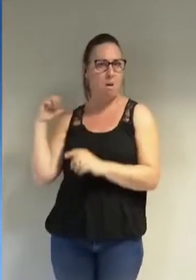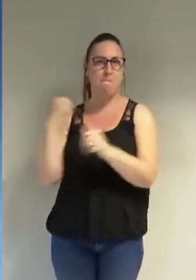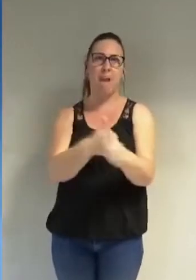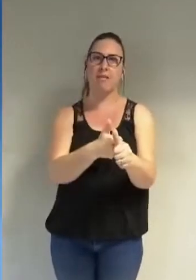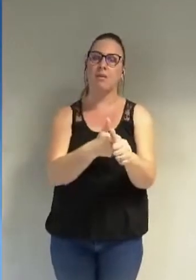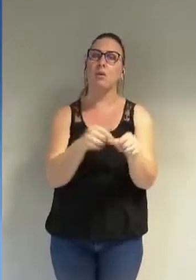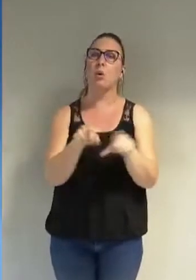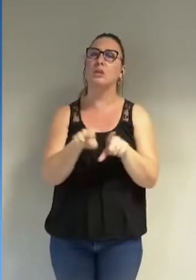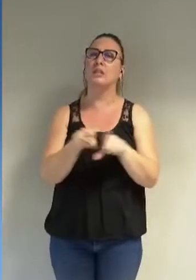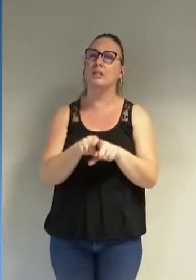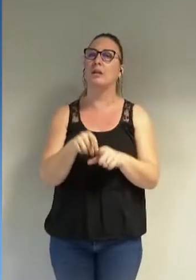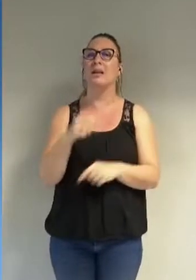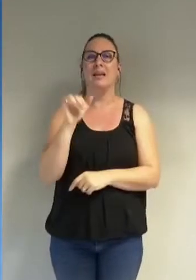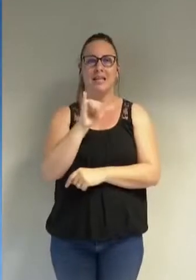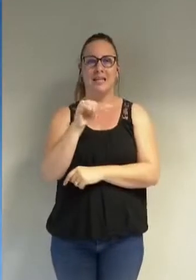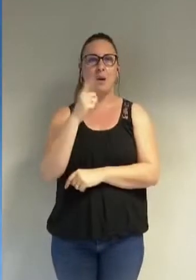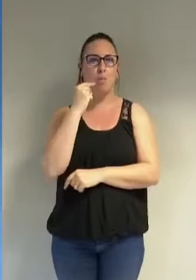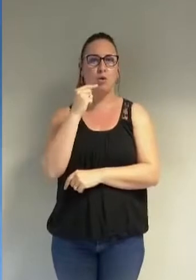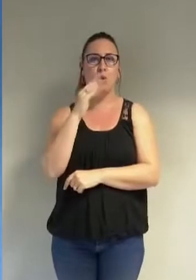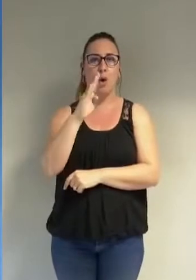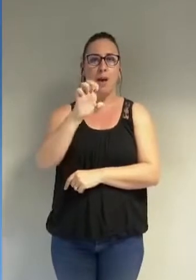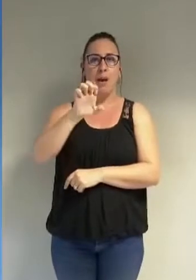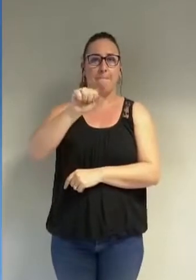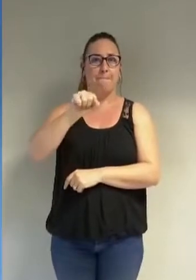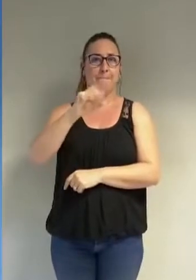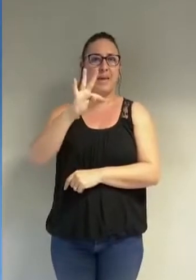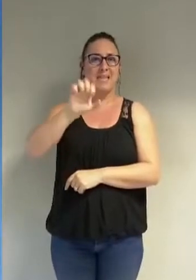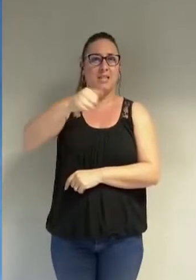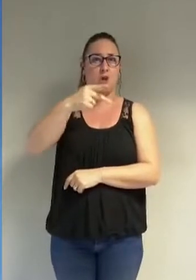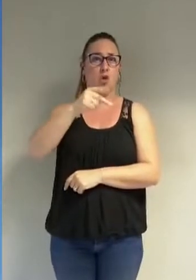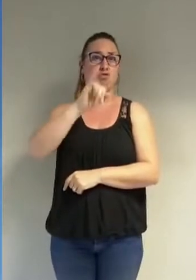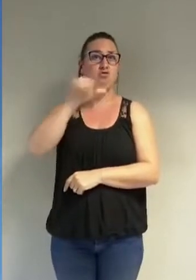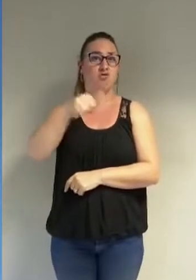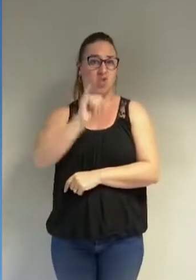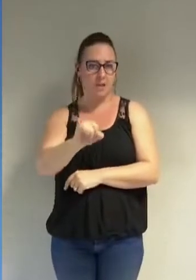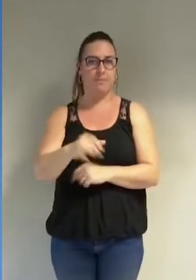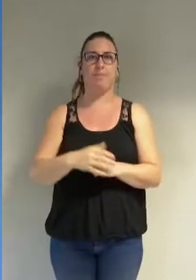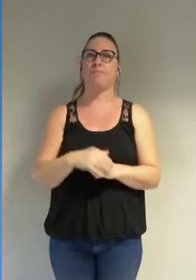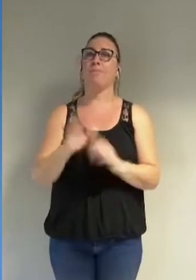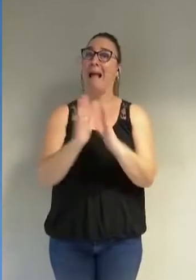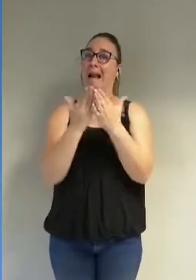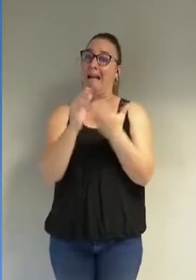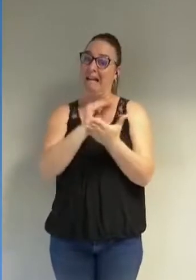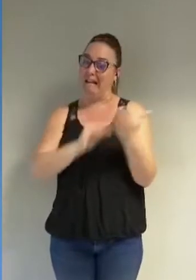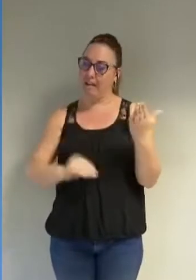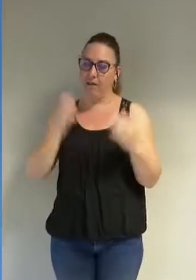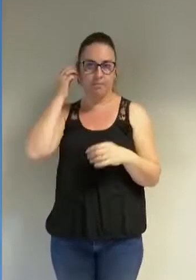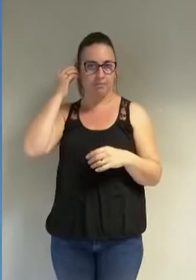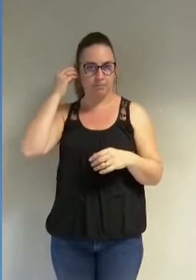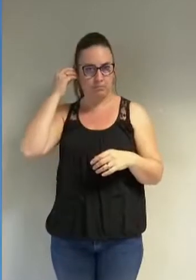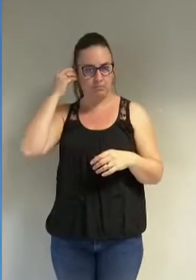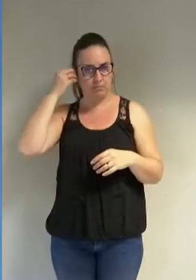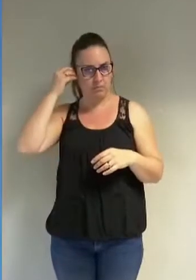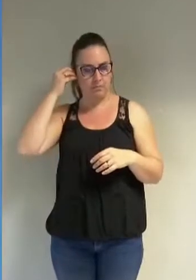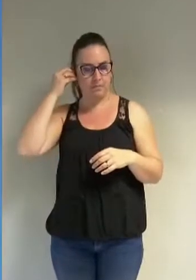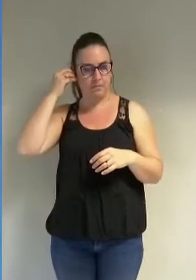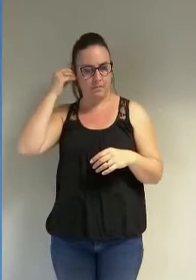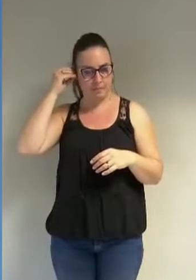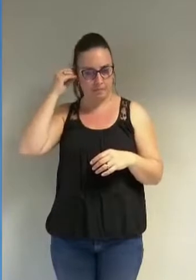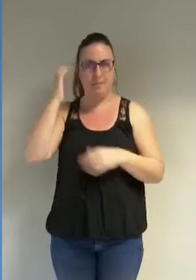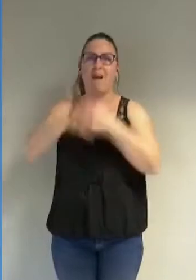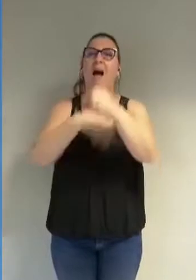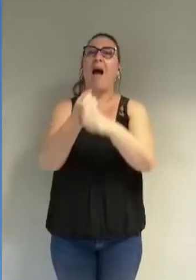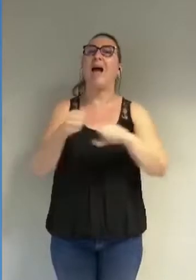contre lui c'est Nahem Bestanji il explique dans son livre le linceul du féminisme que dans les années 90